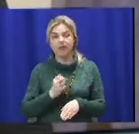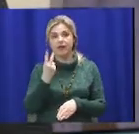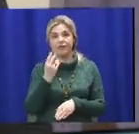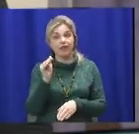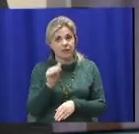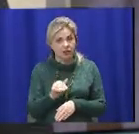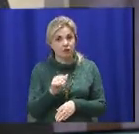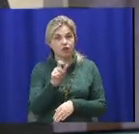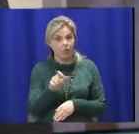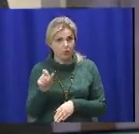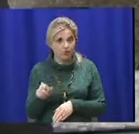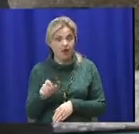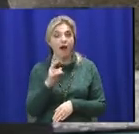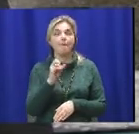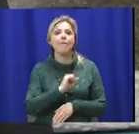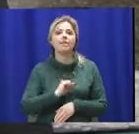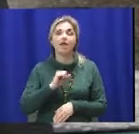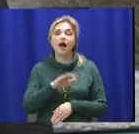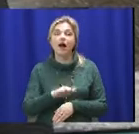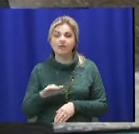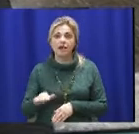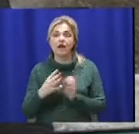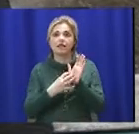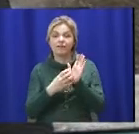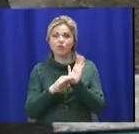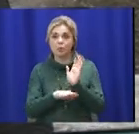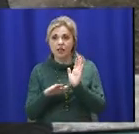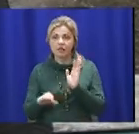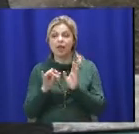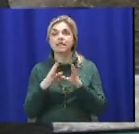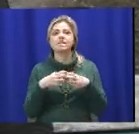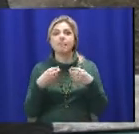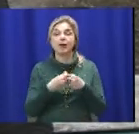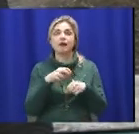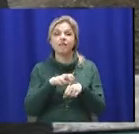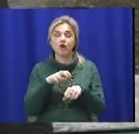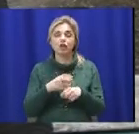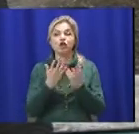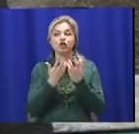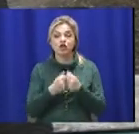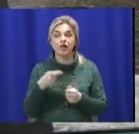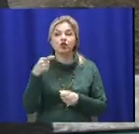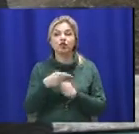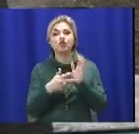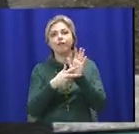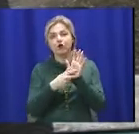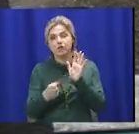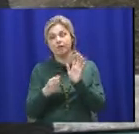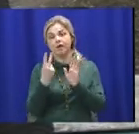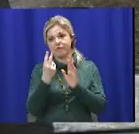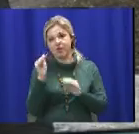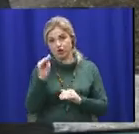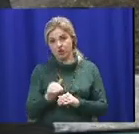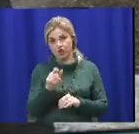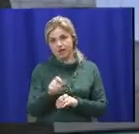дві тисячі населення, на педиатра 900 дітей, і на семейного врача вони вважають 1800-2000 населення.